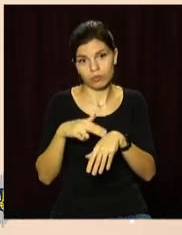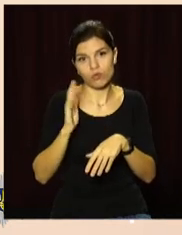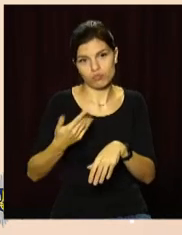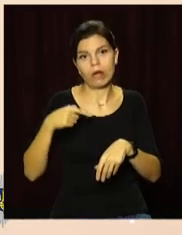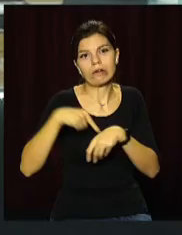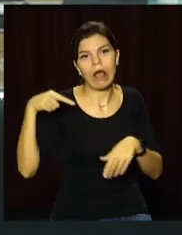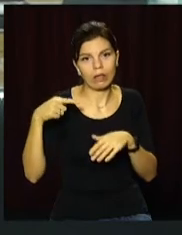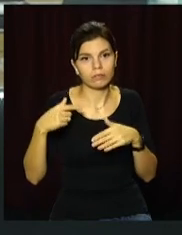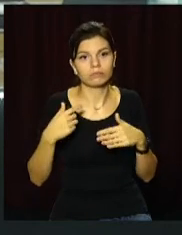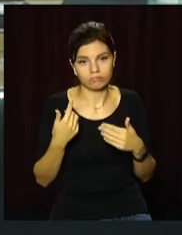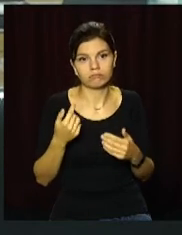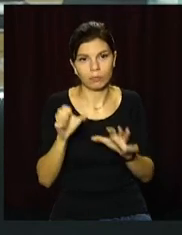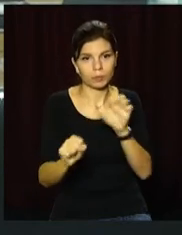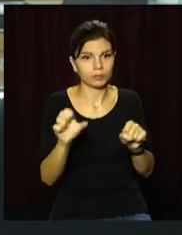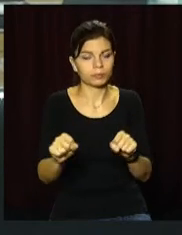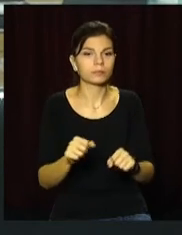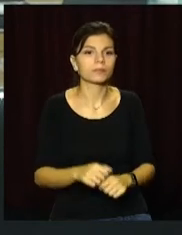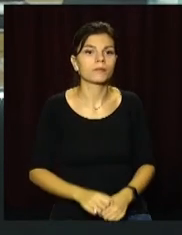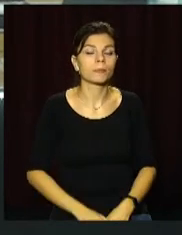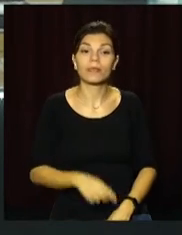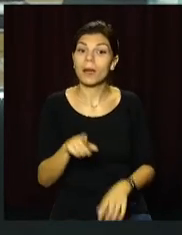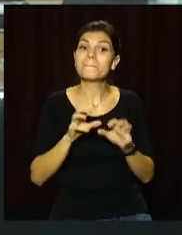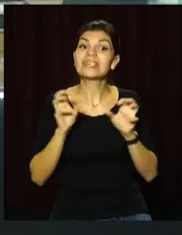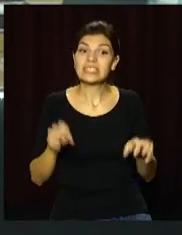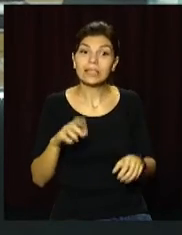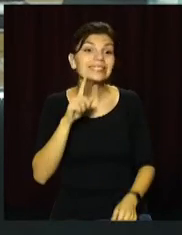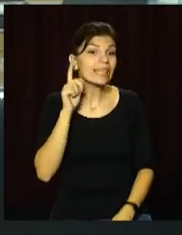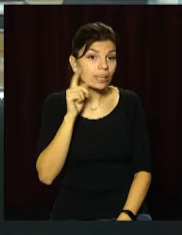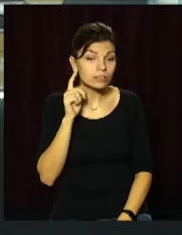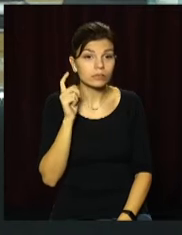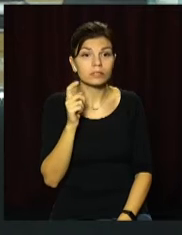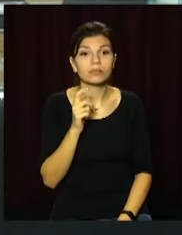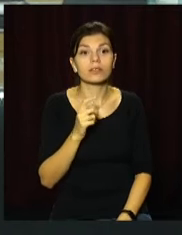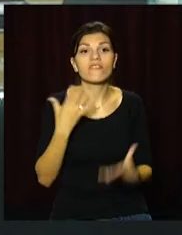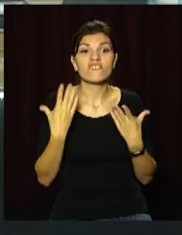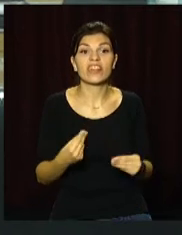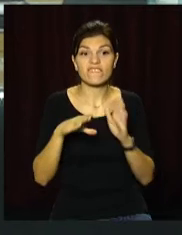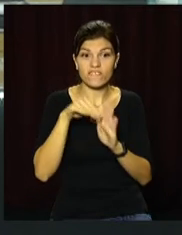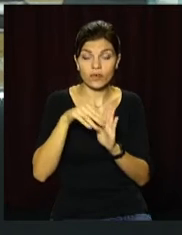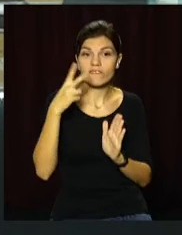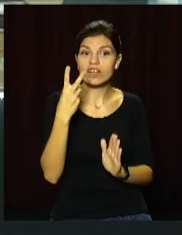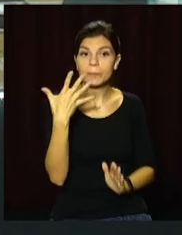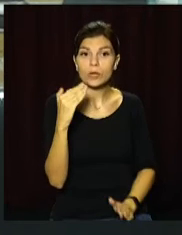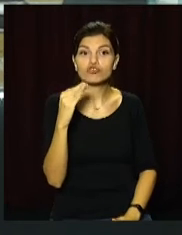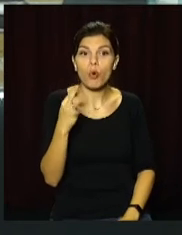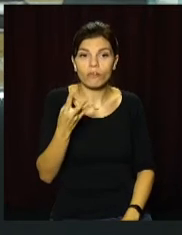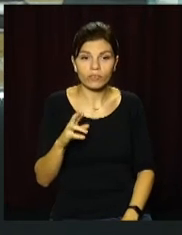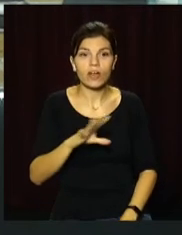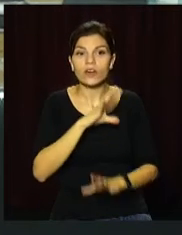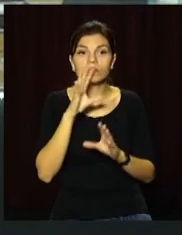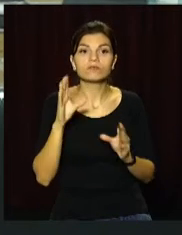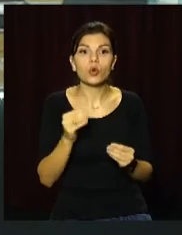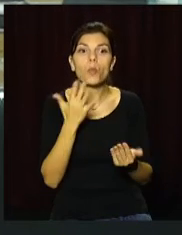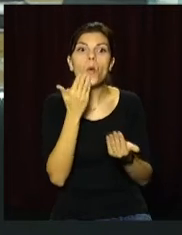реагувати. Президент Володимир Зеленський анонсував проведення в день виборів 25 жовтня всенародного